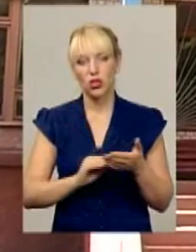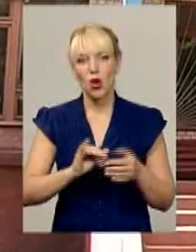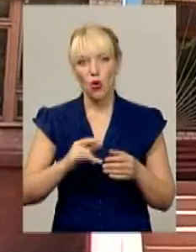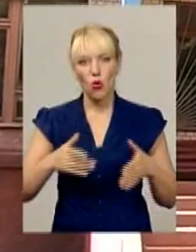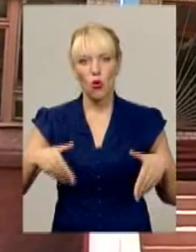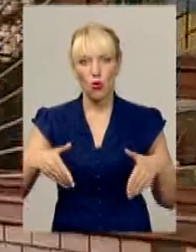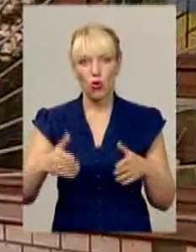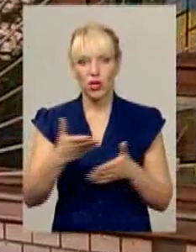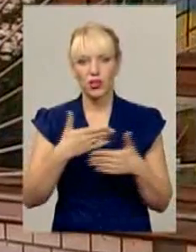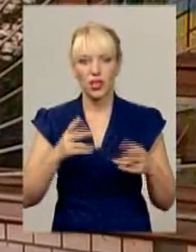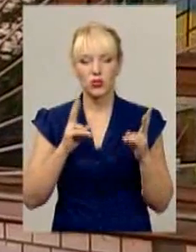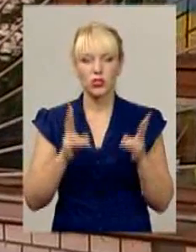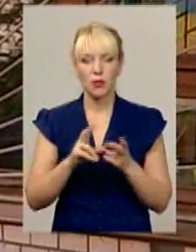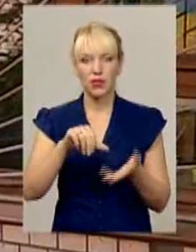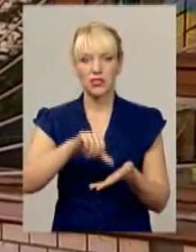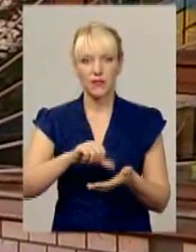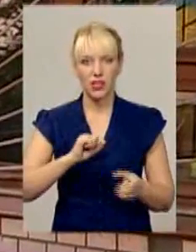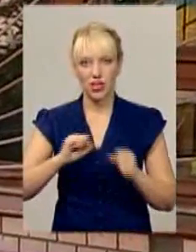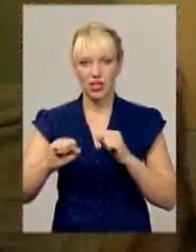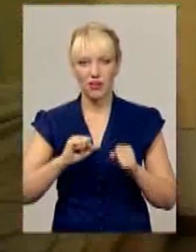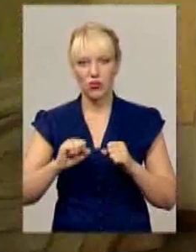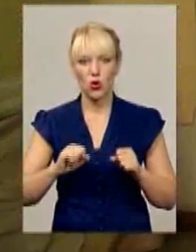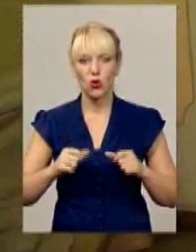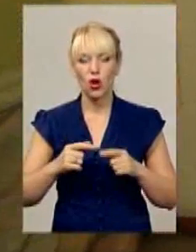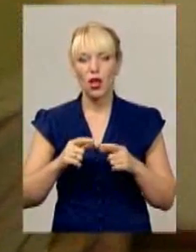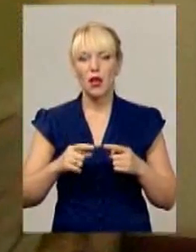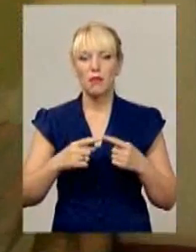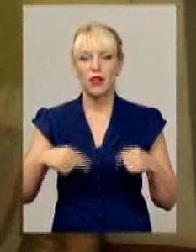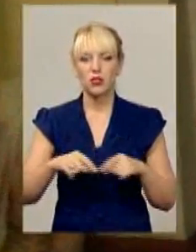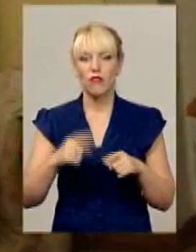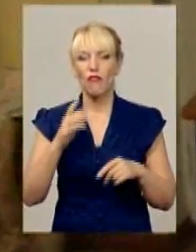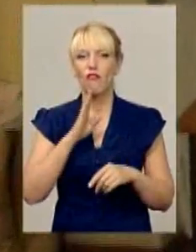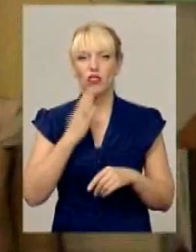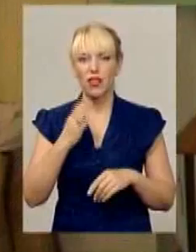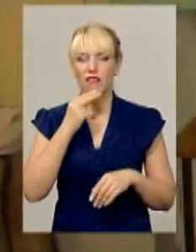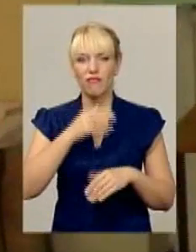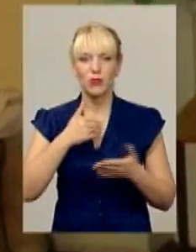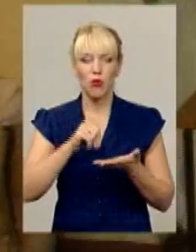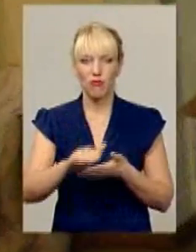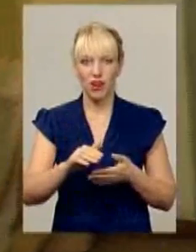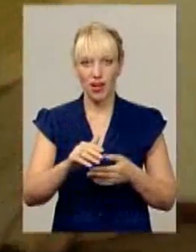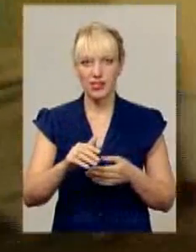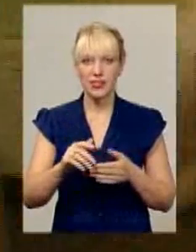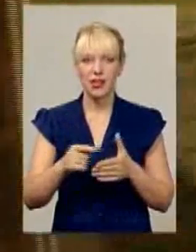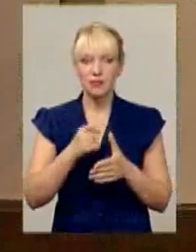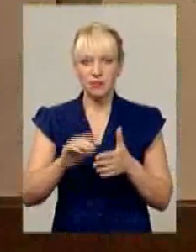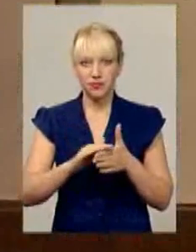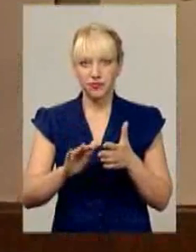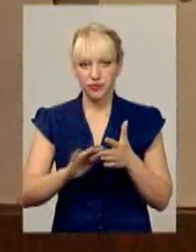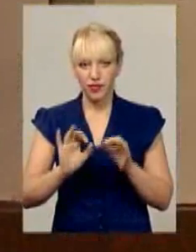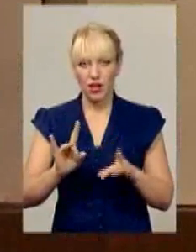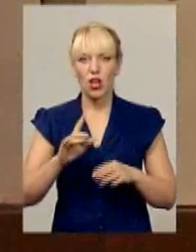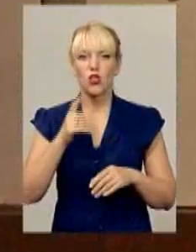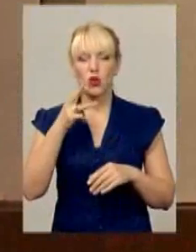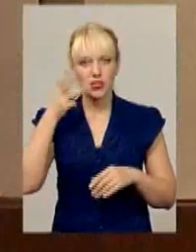гуртожитку нас зустрічає представниця керівного персоналу. Вона відмовляється відрекомендуватися. Але дізнавшись, що знімальна група приїхала через